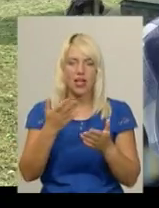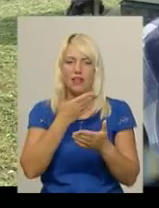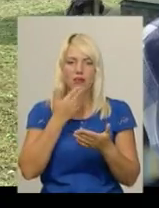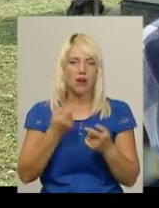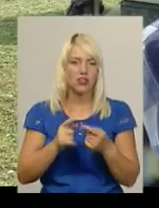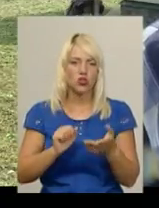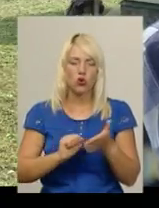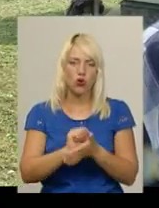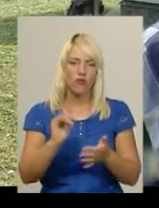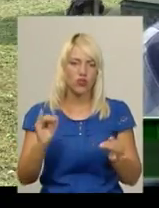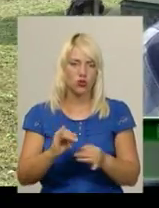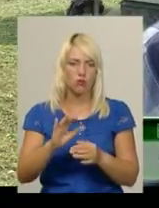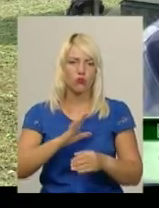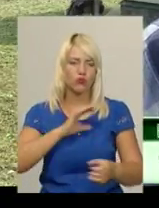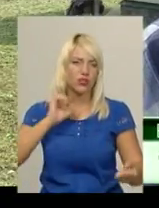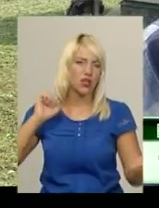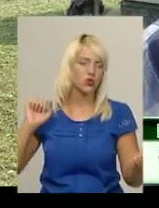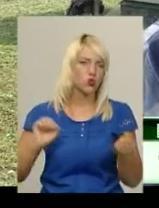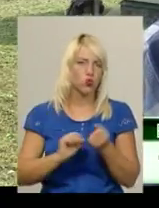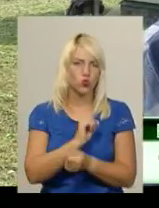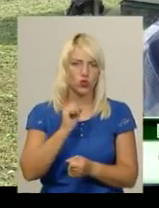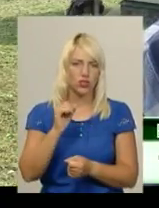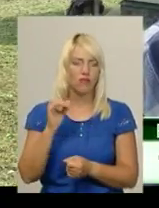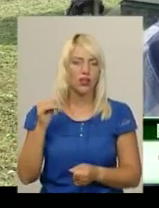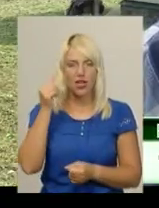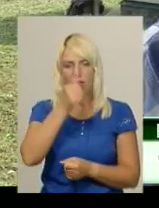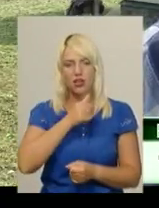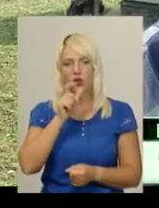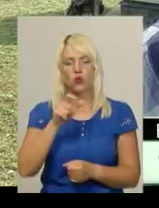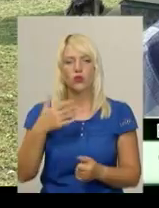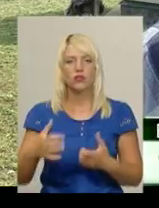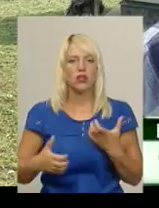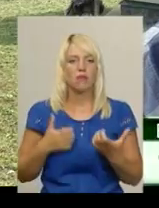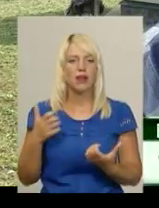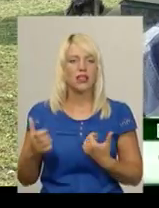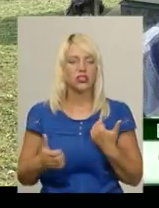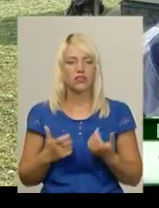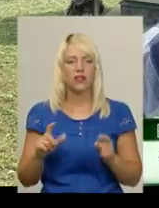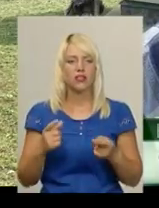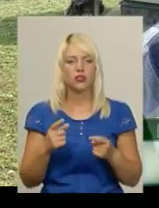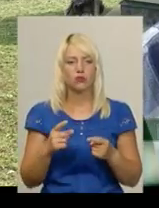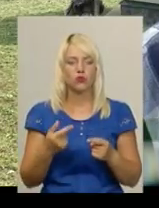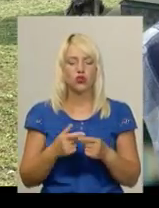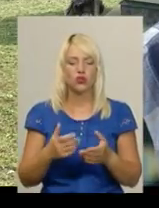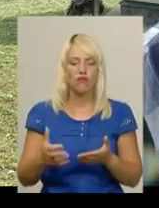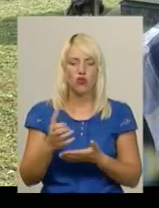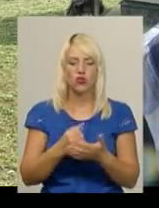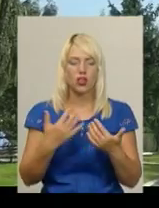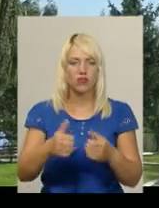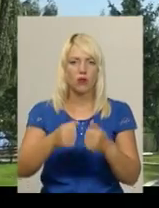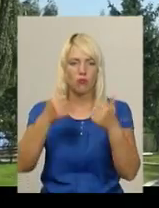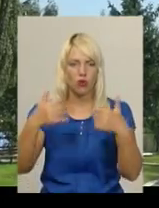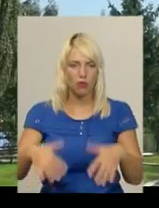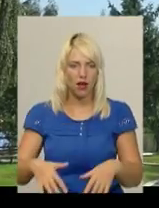архівах. Був дуже заслужливий рік. Люди вже переживали, тому що половина ворожаю вже пропала.